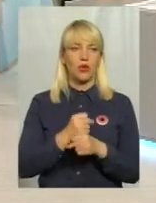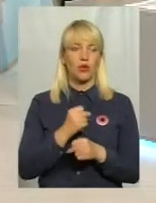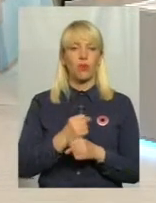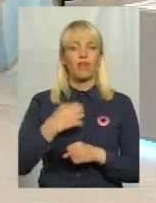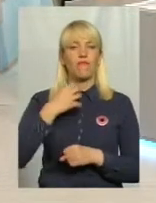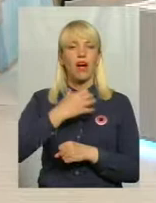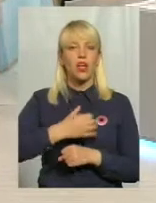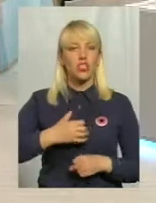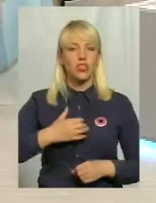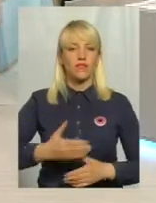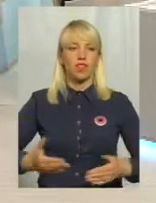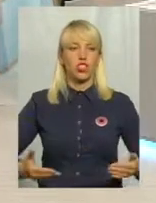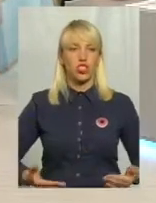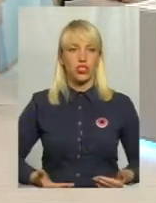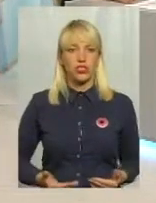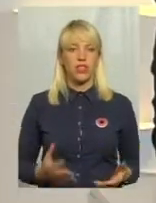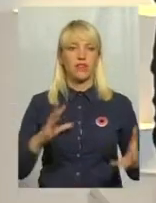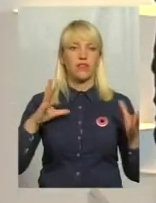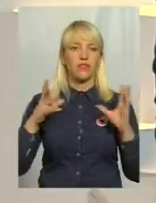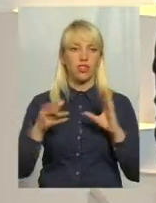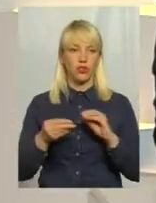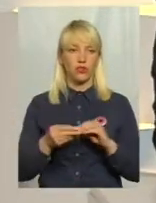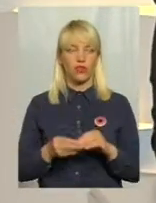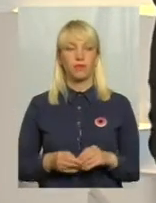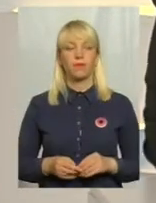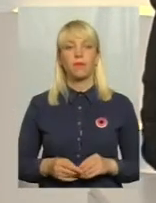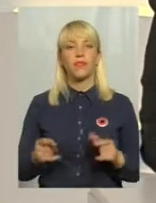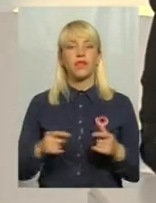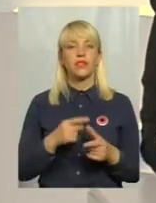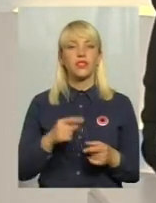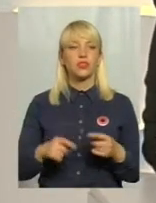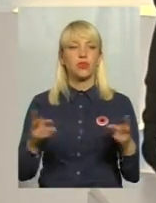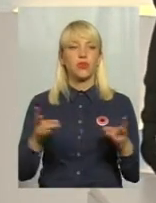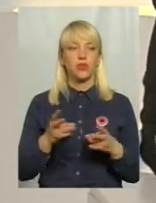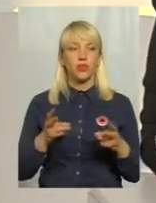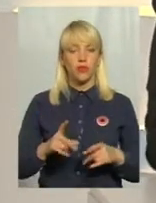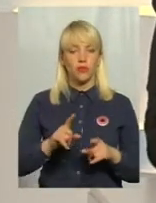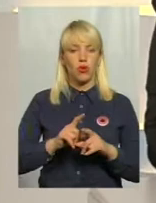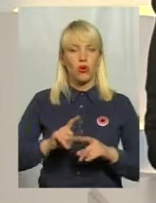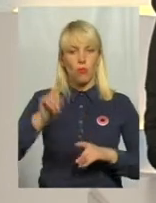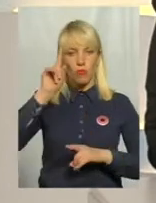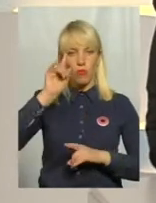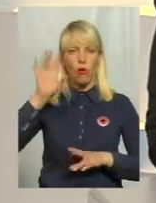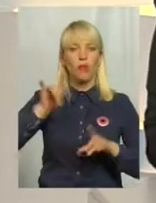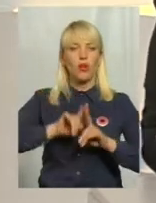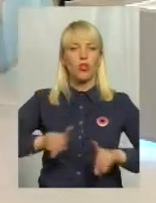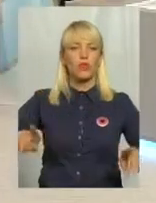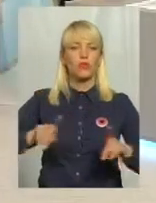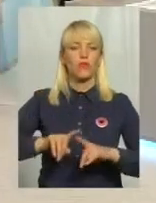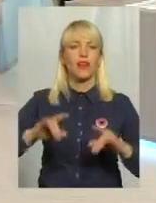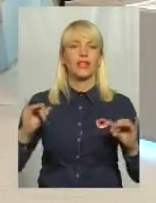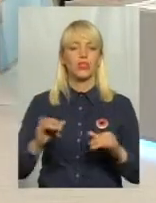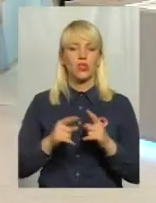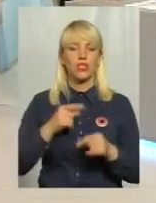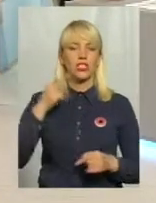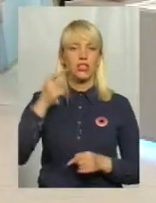життєві висновки. Дякую, пане Андрій. Чи потрібно популяризувати історію через оці пам'ятники? Таке питання